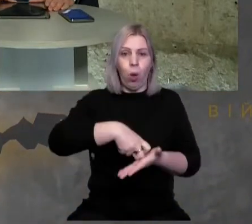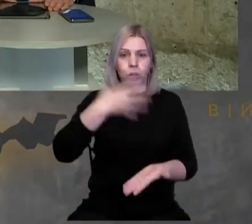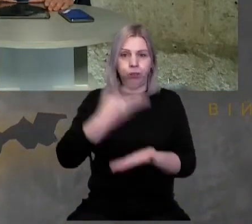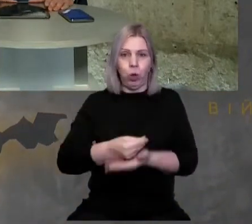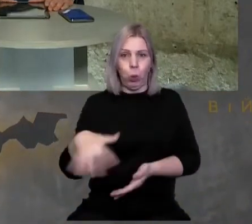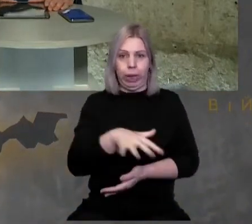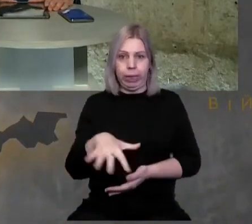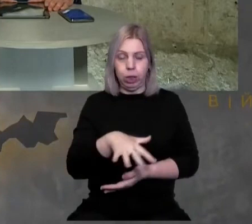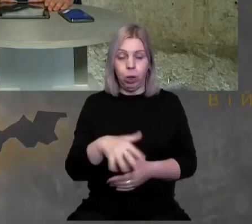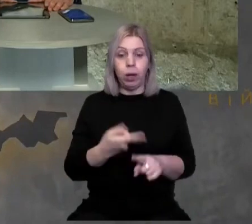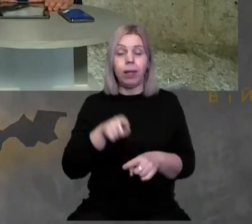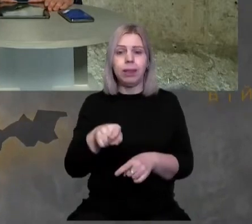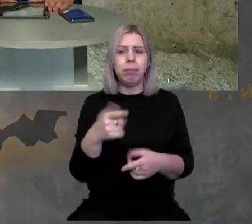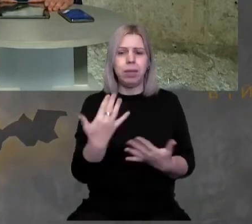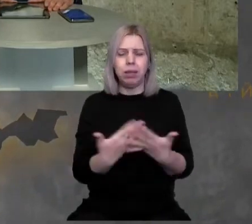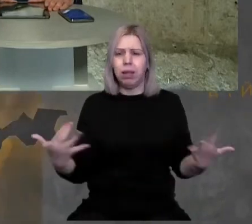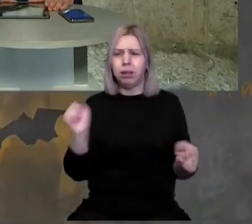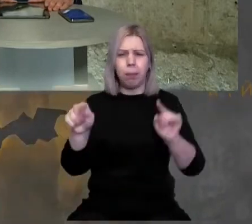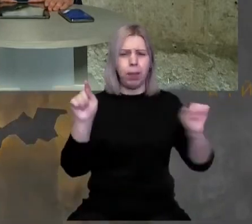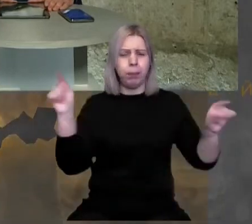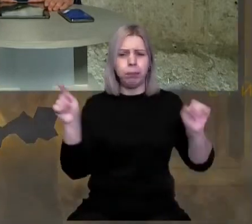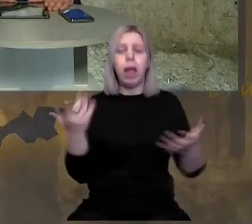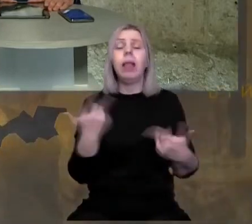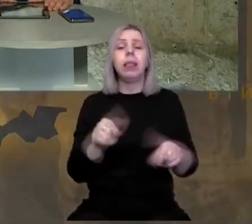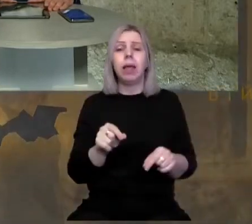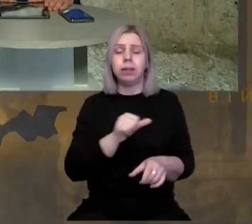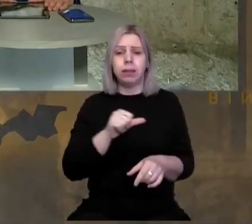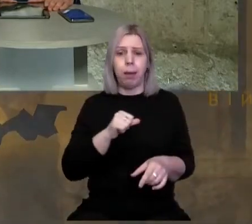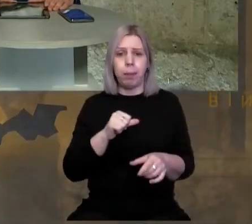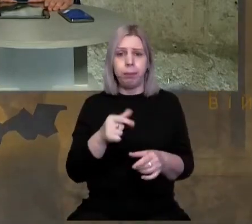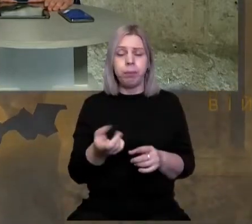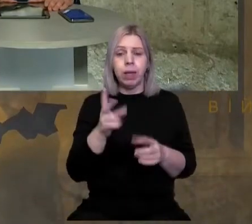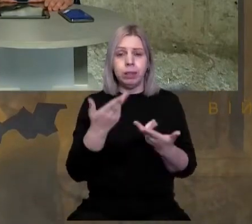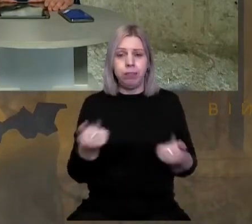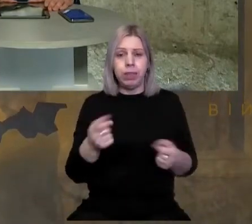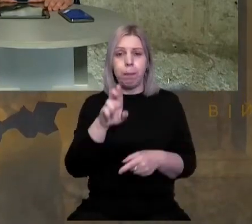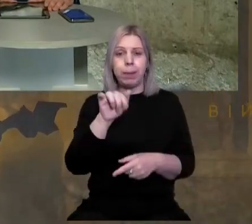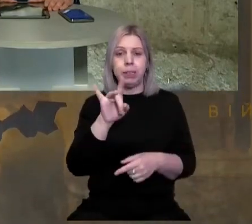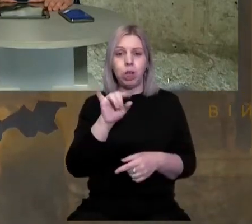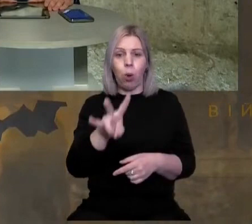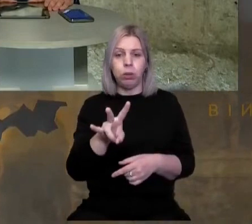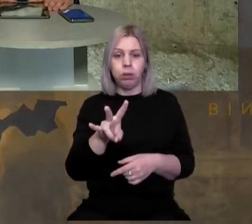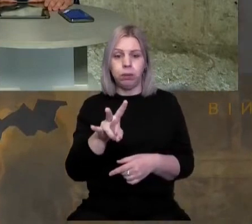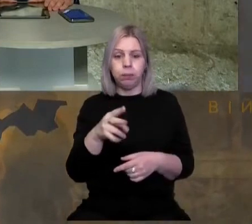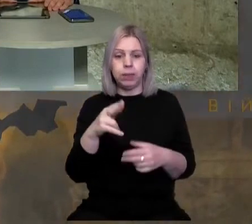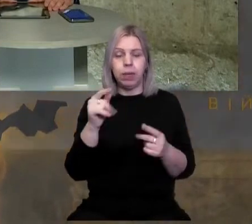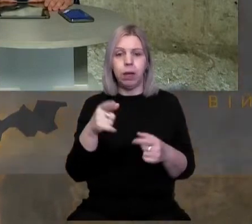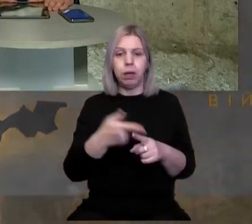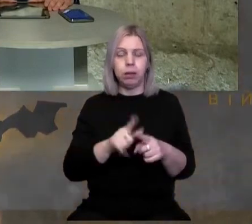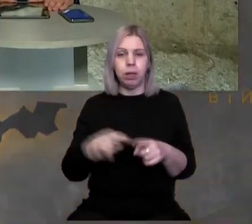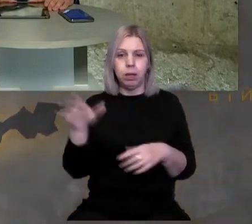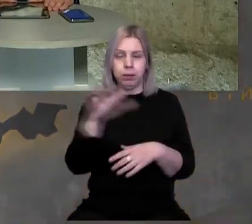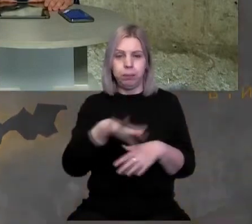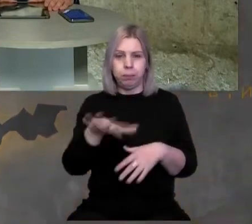тому, власне, їх там декілька з'явилося. З'явилося де саме? Звісно, на басіоні, північно